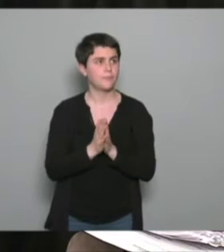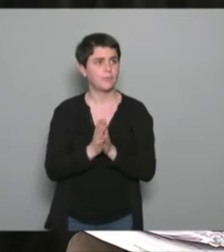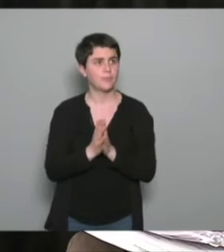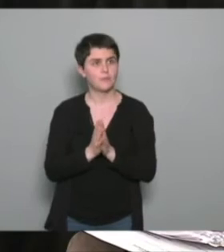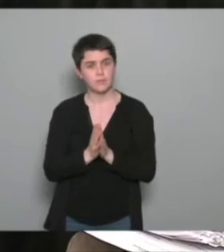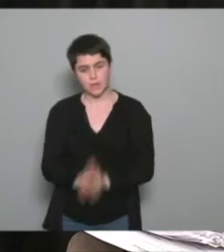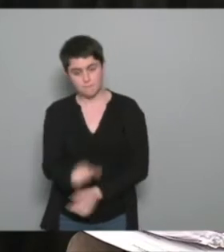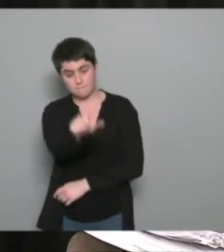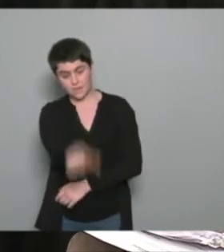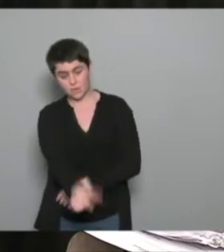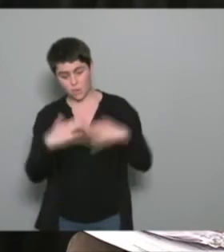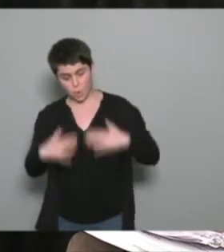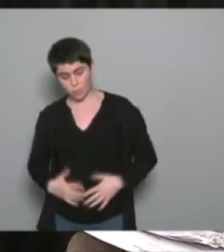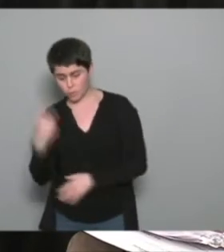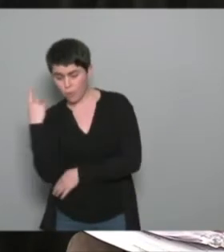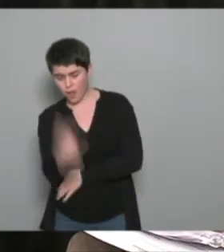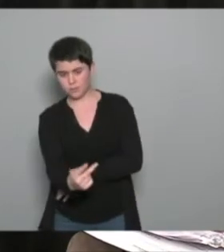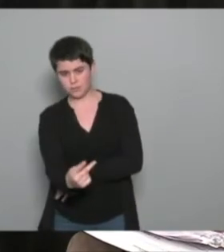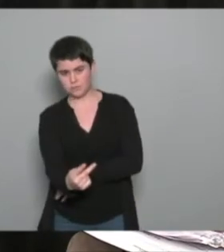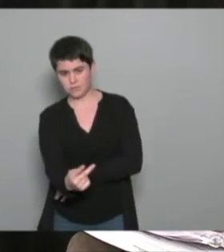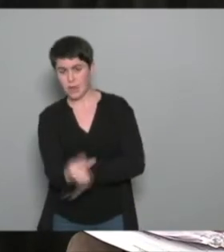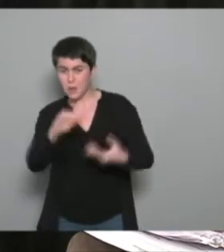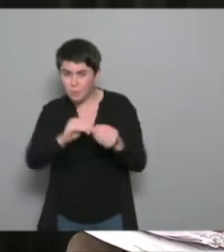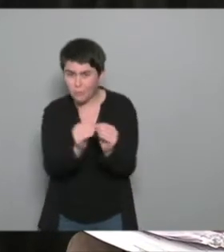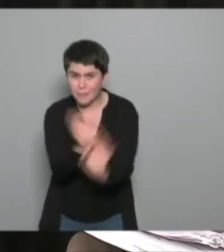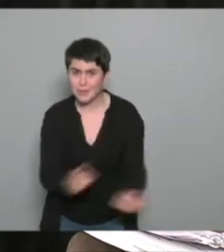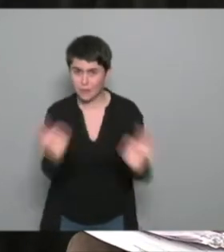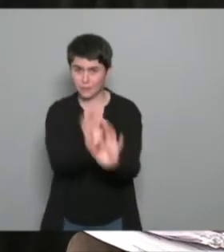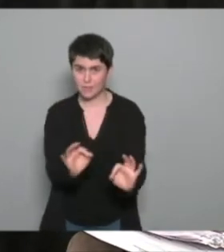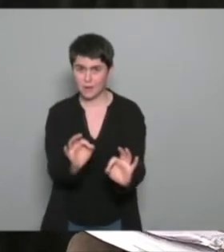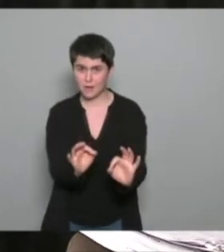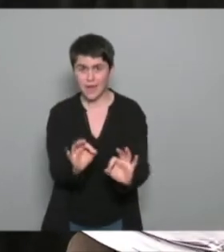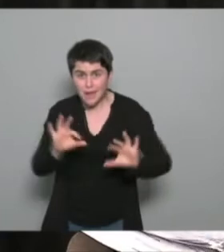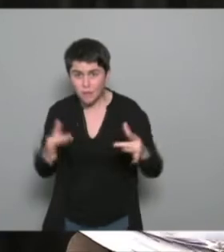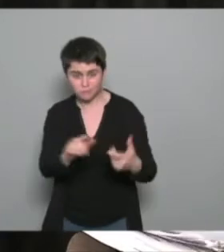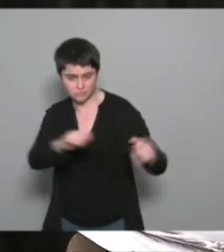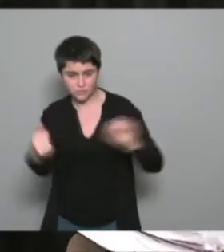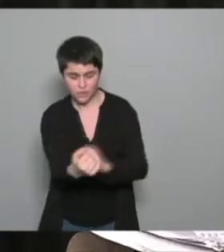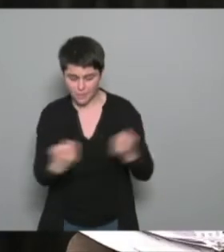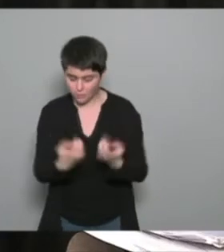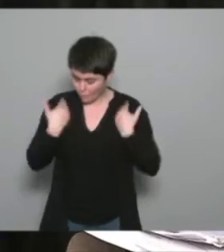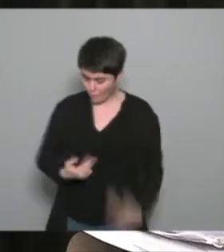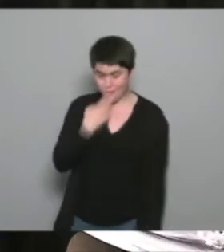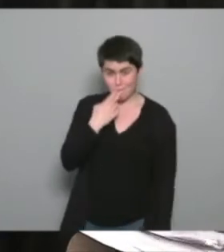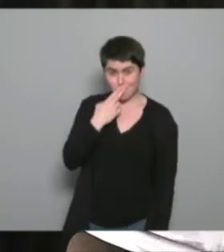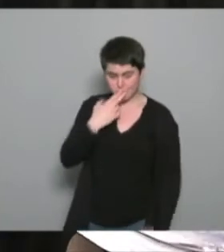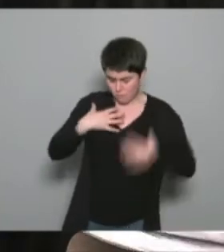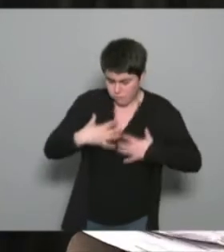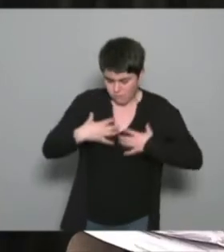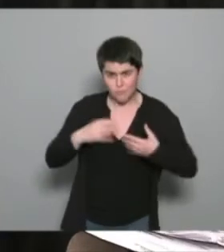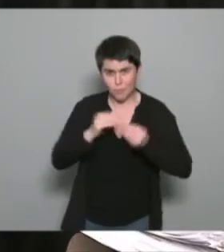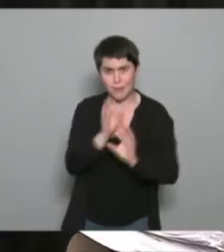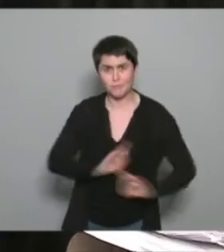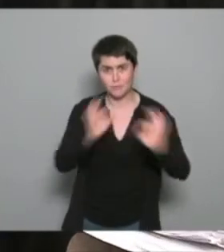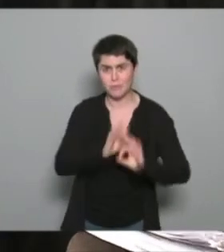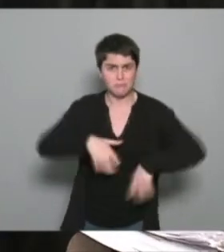un comportement d'une personne qui aujourd'hui n'a pas de problème moi je fume je ne tousse pas j'ai pas de problème je cours je fais un marathon et je fume ça ne me